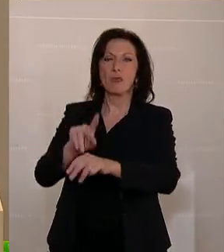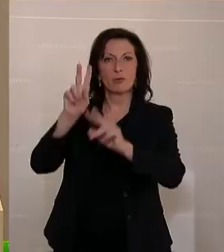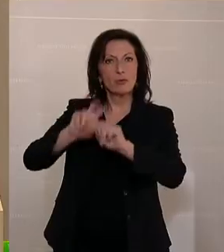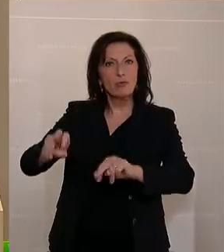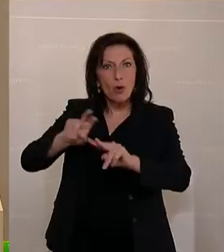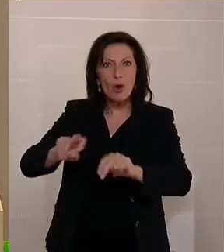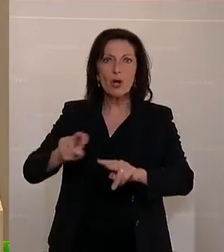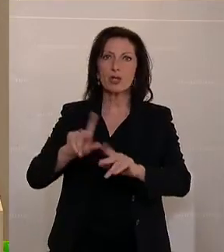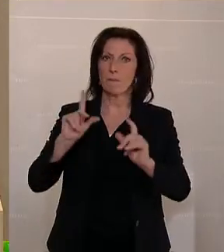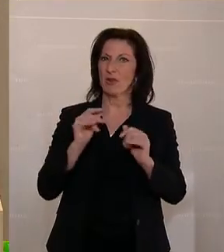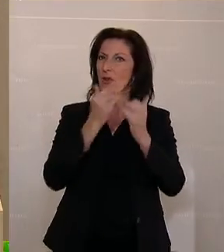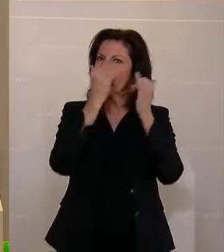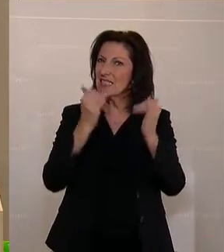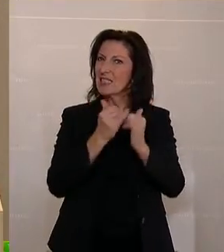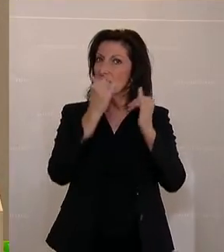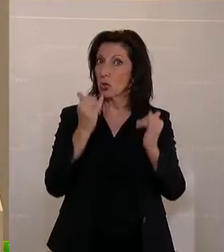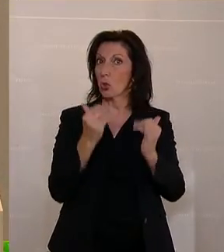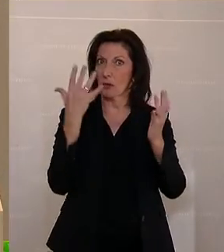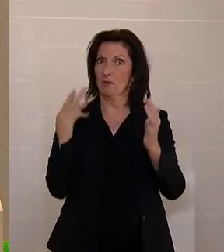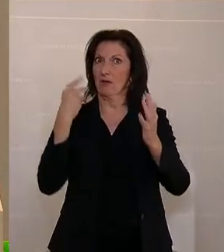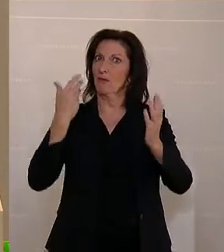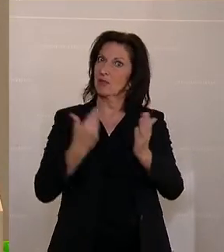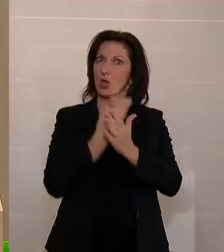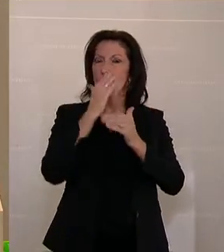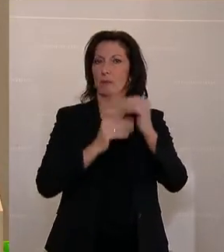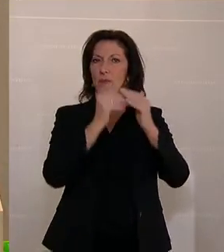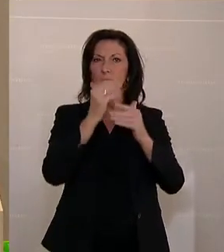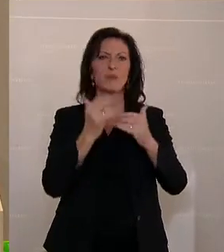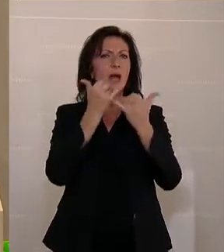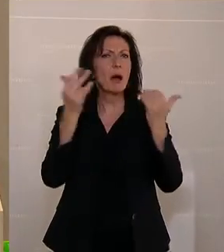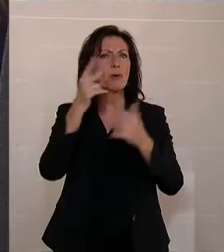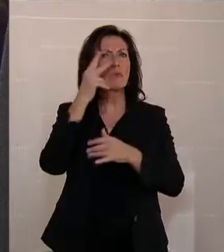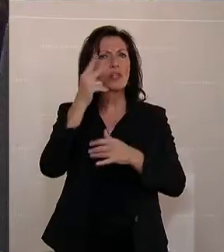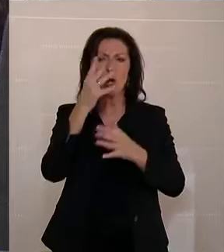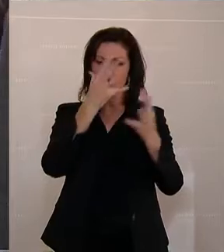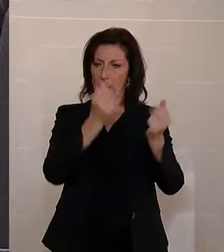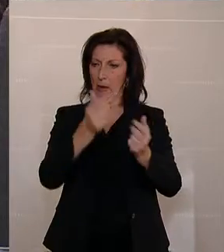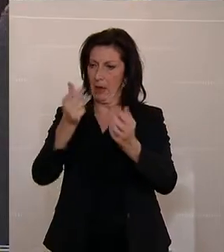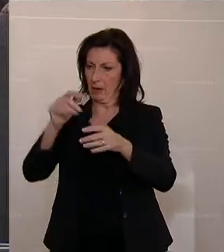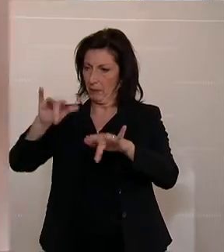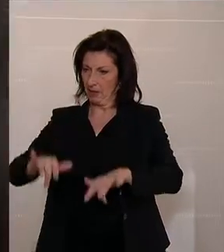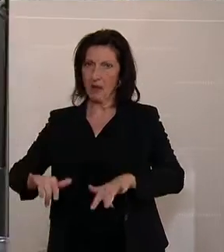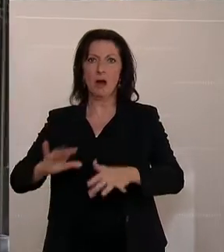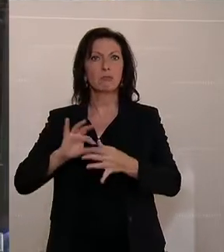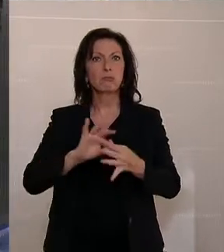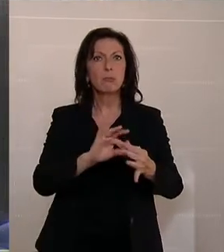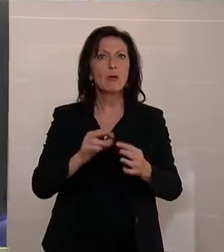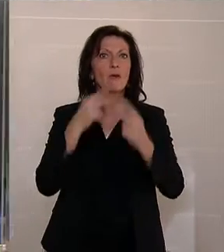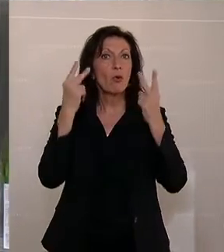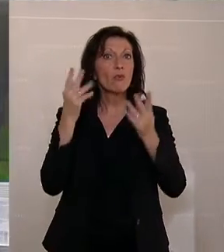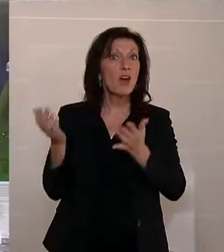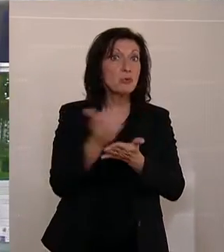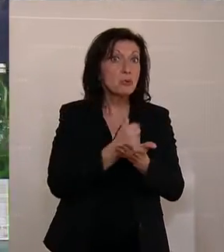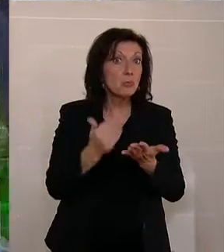Institutionen. Was ist mit der Wertschöpfung in Österreich aus diesen Ergebnissen? Die Wertschöpfung kann nur entstehen,